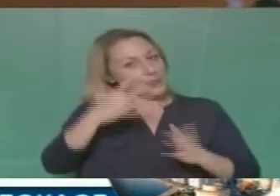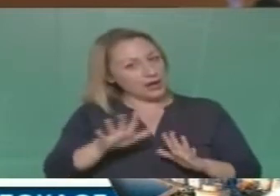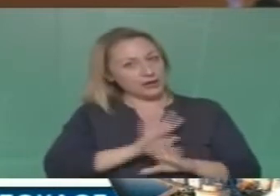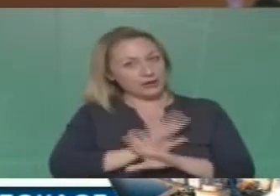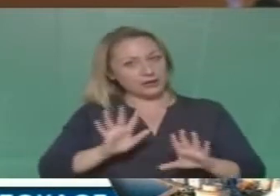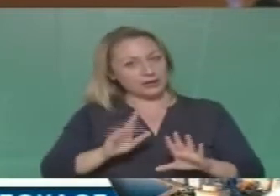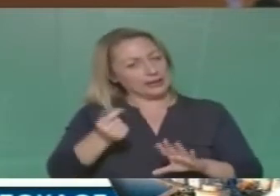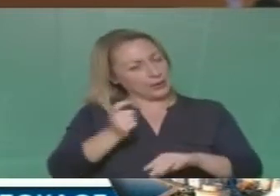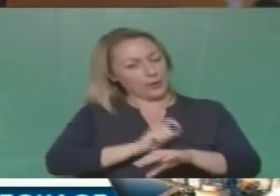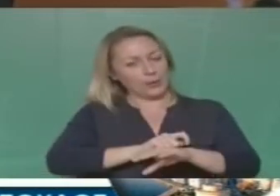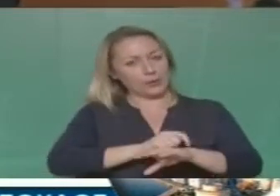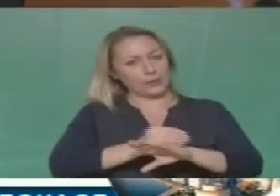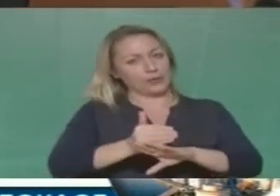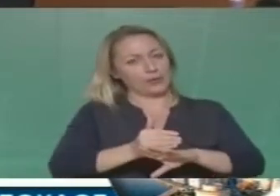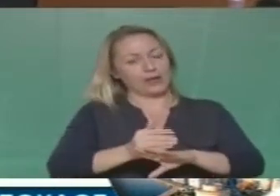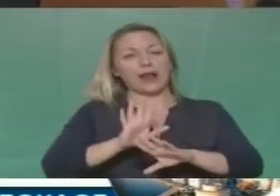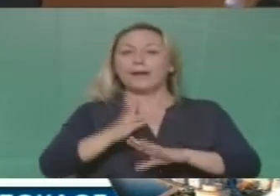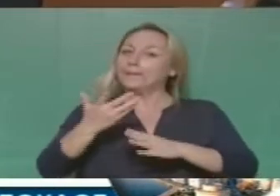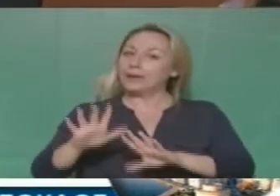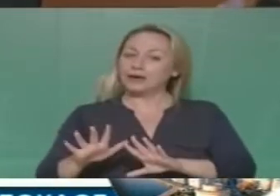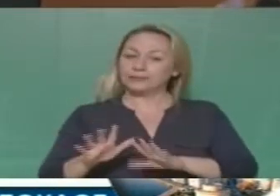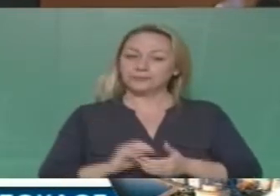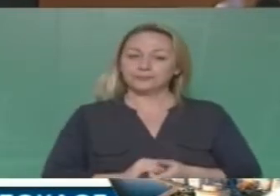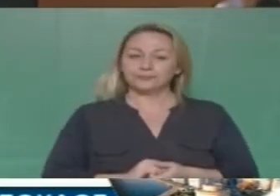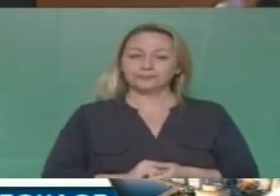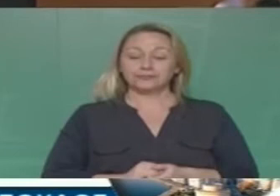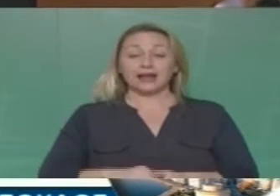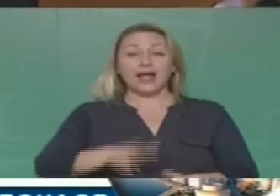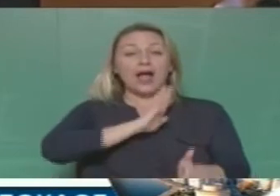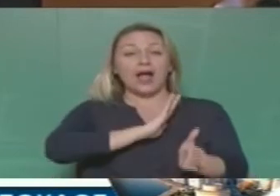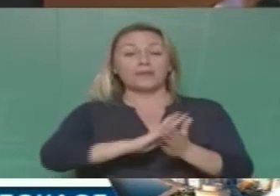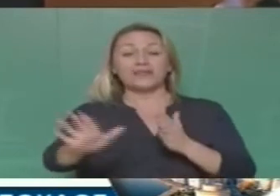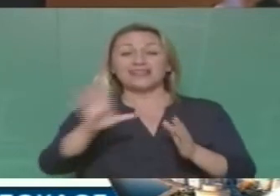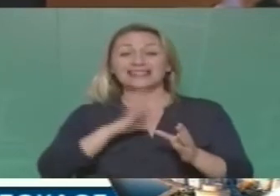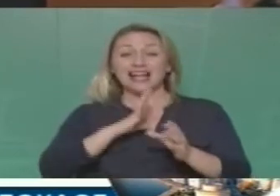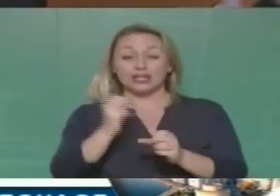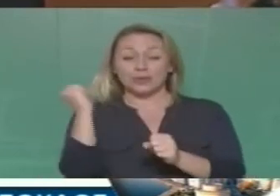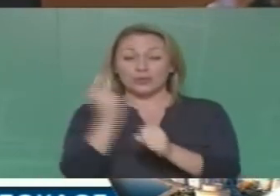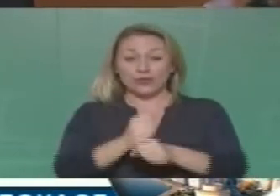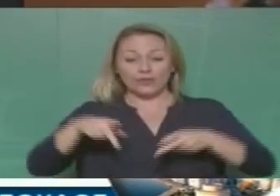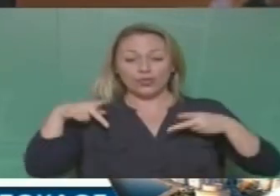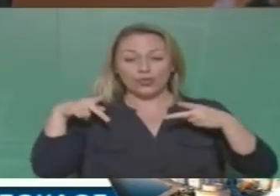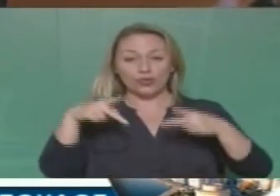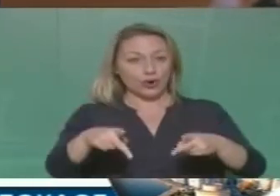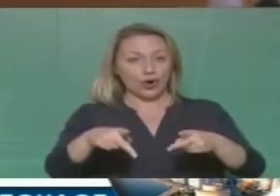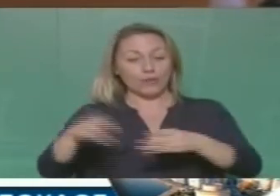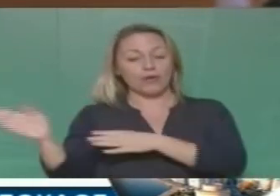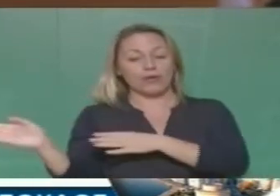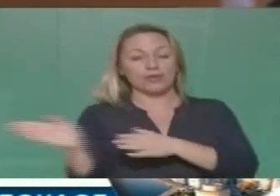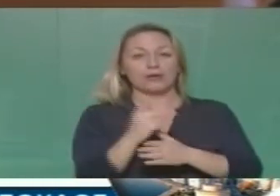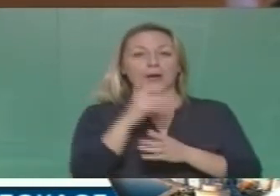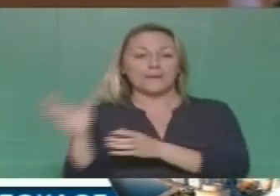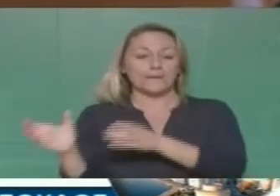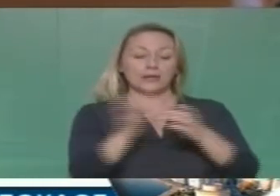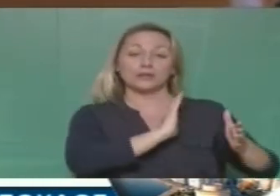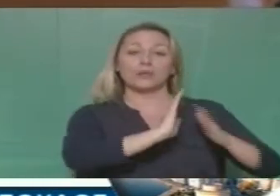με μια καθυστήρηση όμως νομίζω, ότι αποσύρεις τους εργαζόμενους από το δρόμο όταν έχεις πτώσεις δέντρων ή